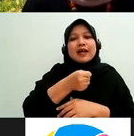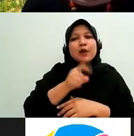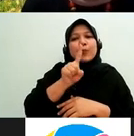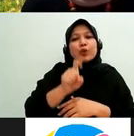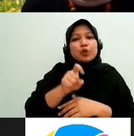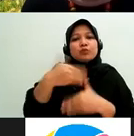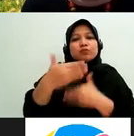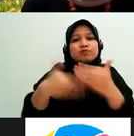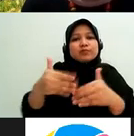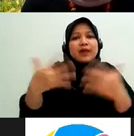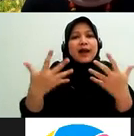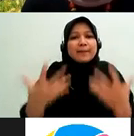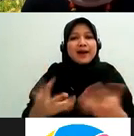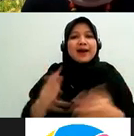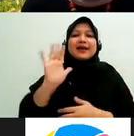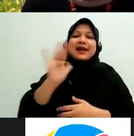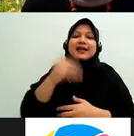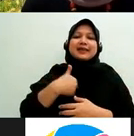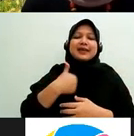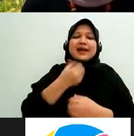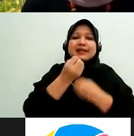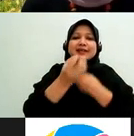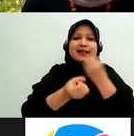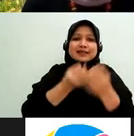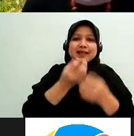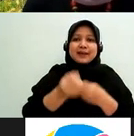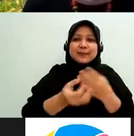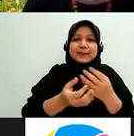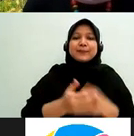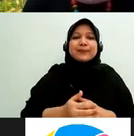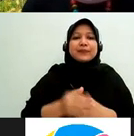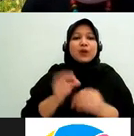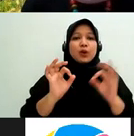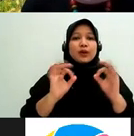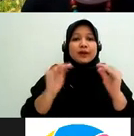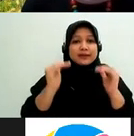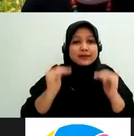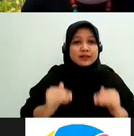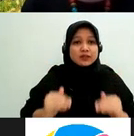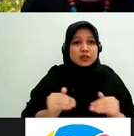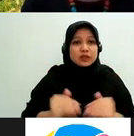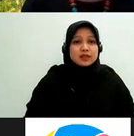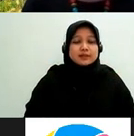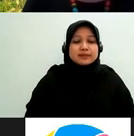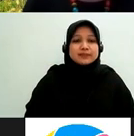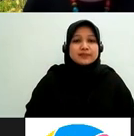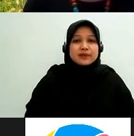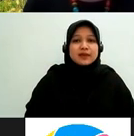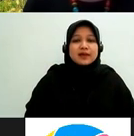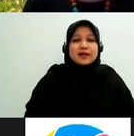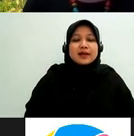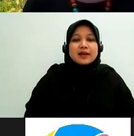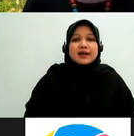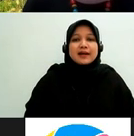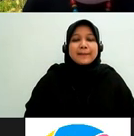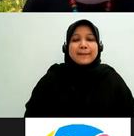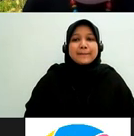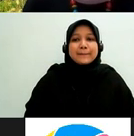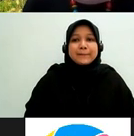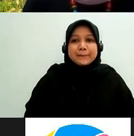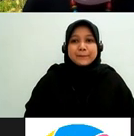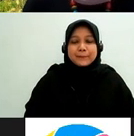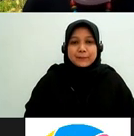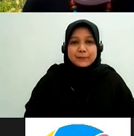mas Andi nah ada tiga informasi menurut saya teman-teman yang